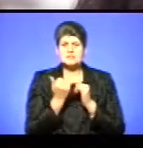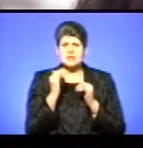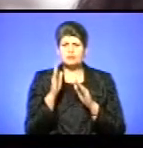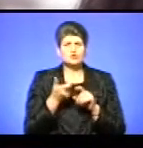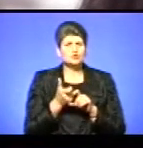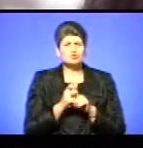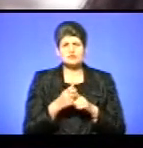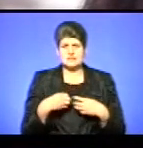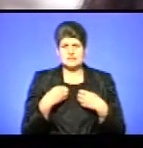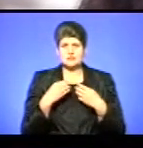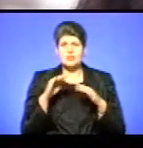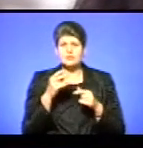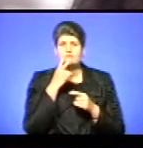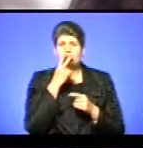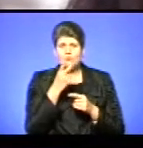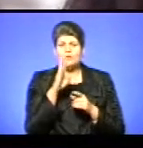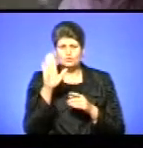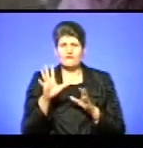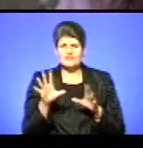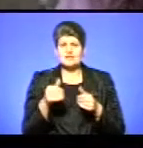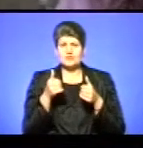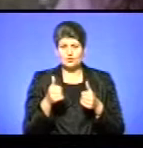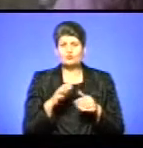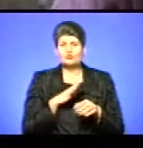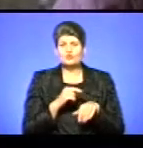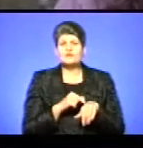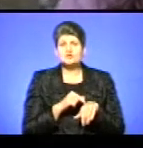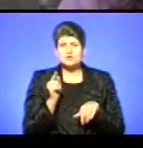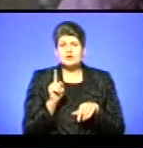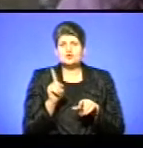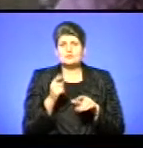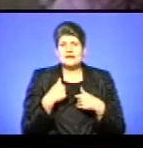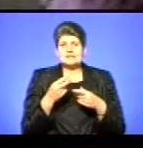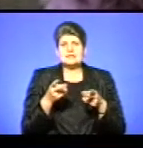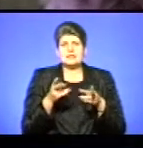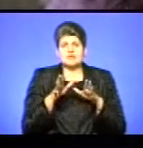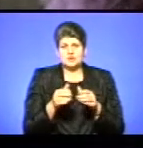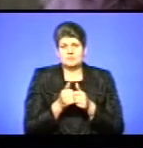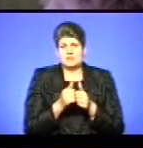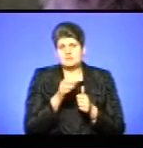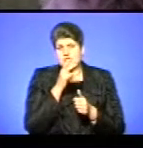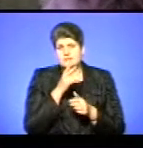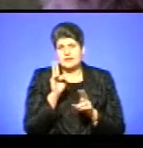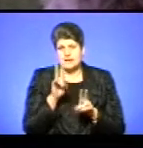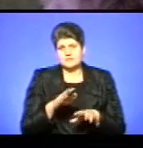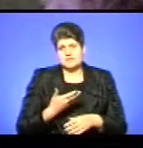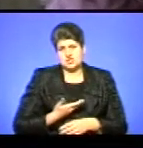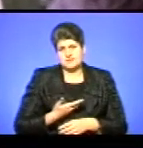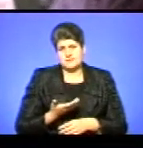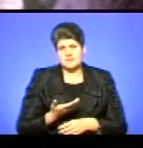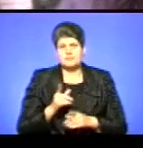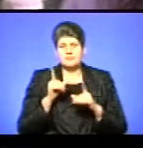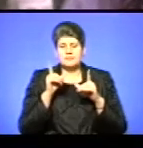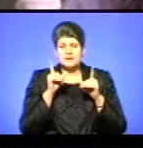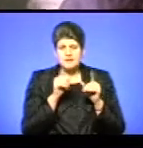страшно, а потім, каже, ви побачите, буде все добре. Було відчуття, що ми принаймні лишимося, от найближчим часом ми лишимося живі. Тому що ми